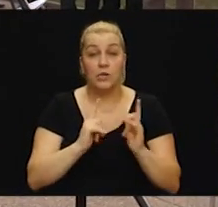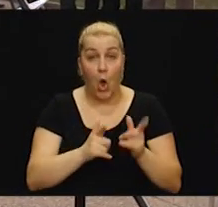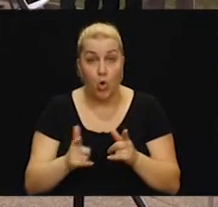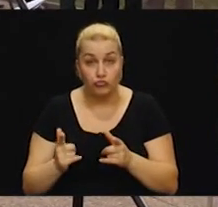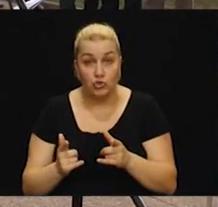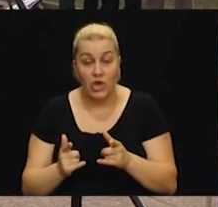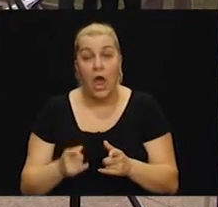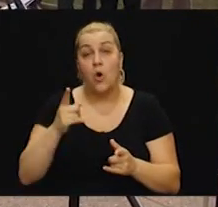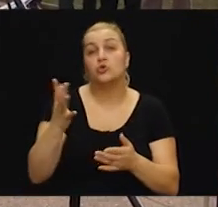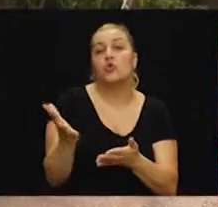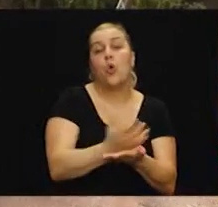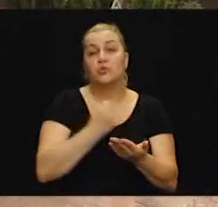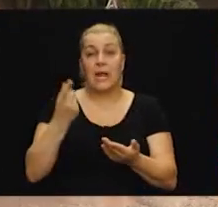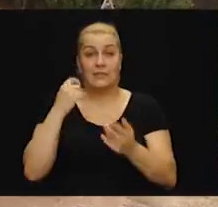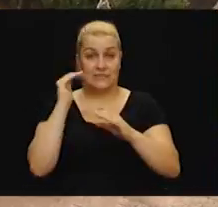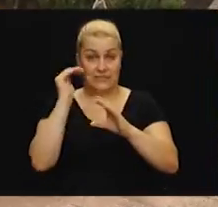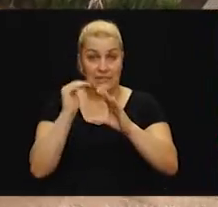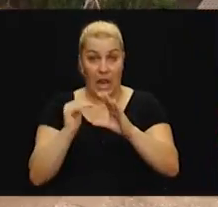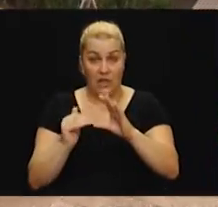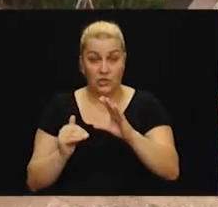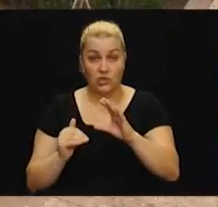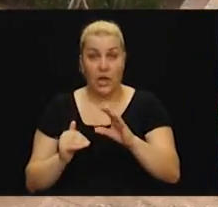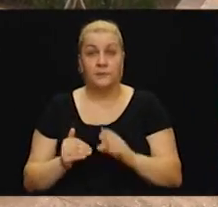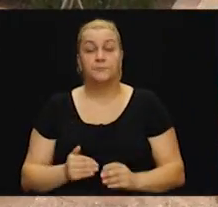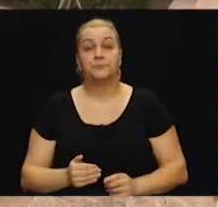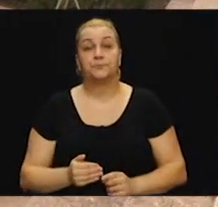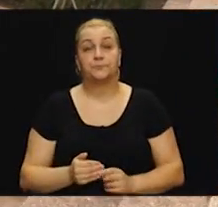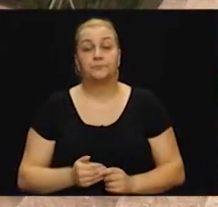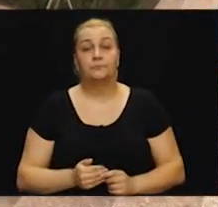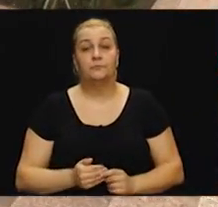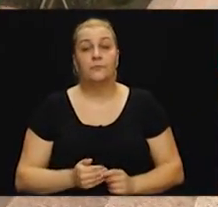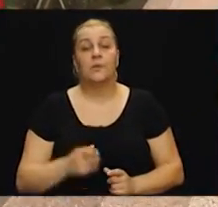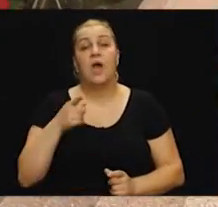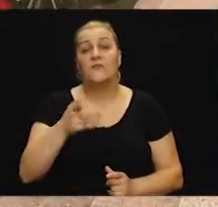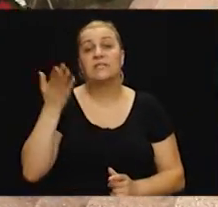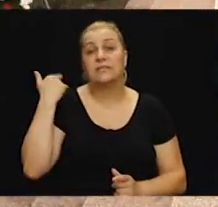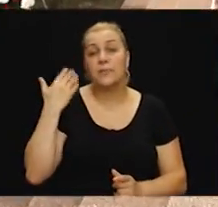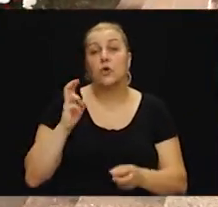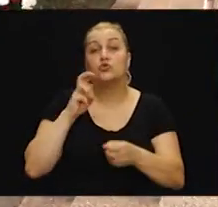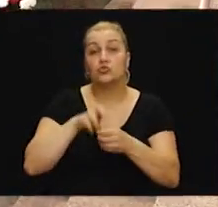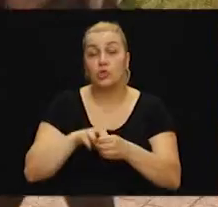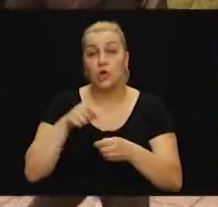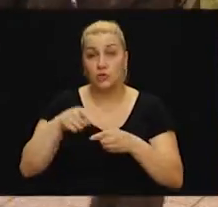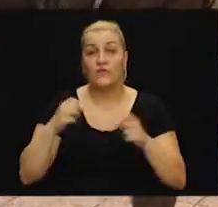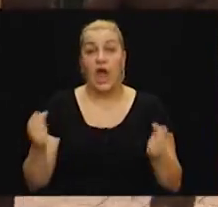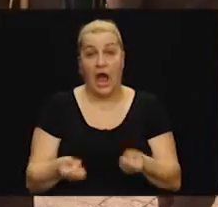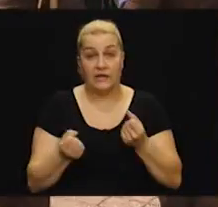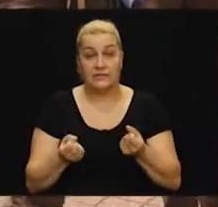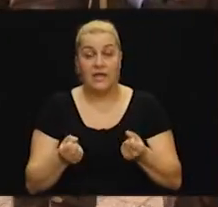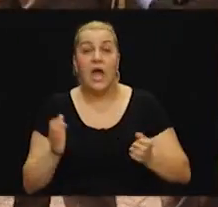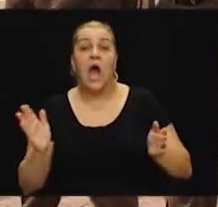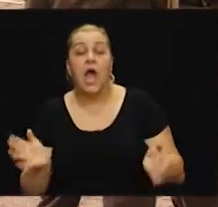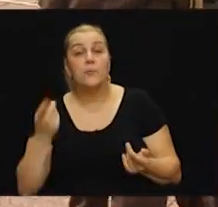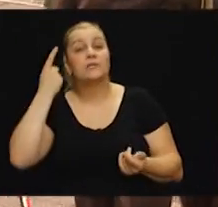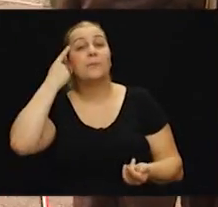od njela iz skadišta se, kažem, izmjestilo teritorijalne obrane. Bili ste, gospodo, sudornici te akcije. Ajmo se